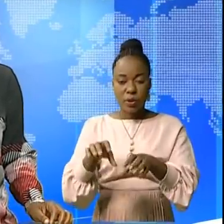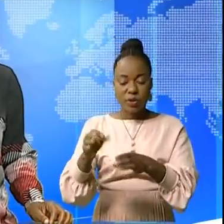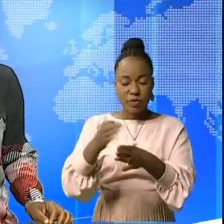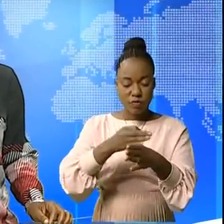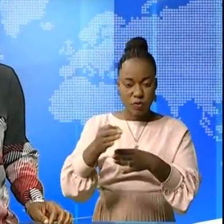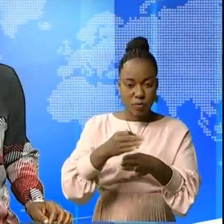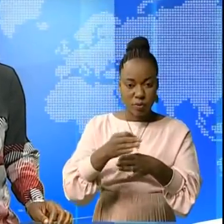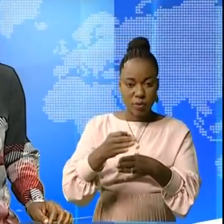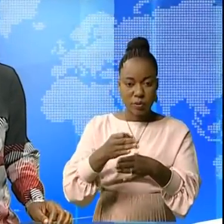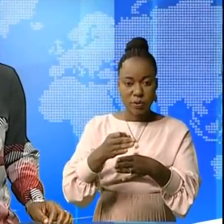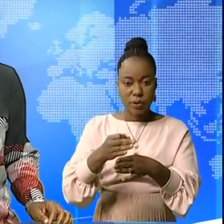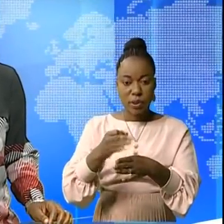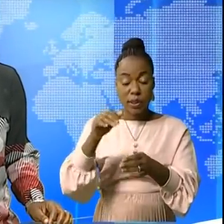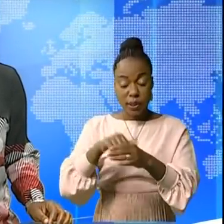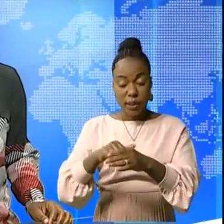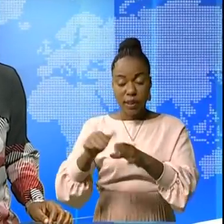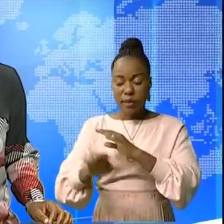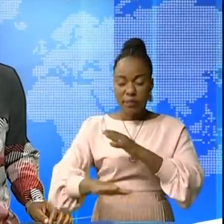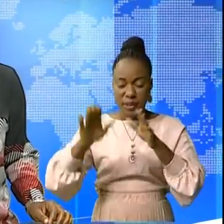formation au Sénégal.